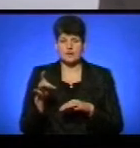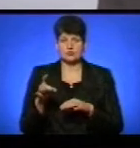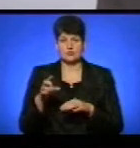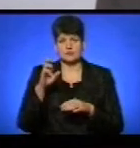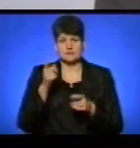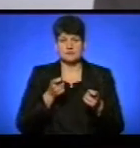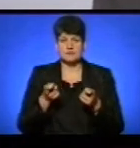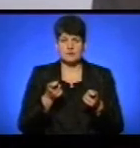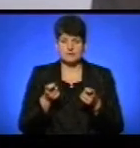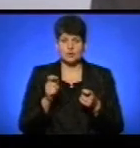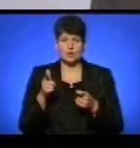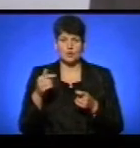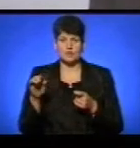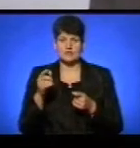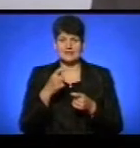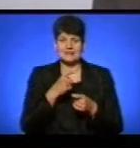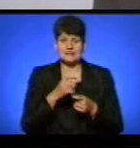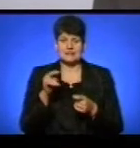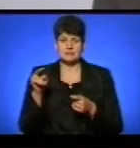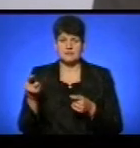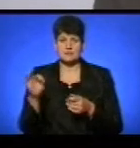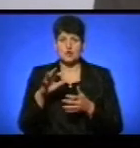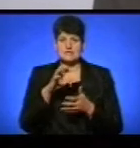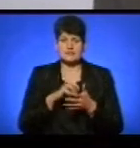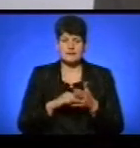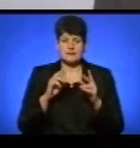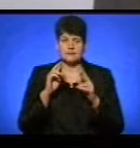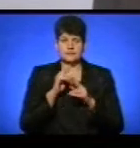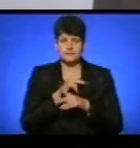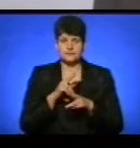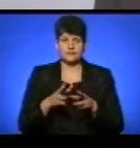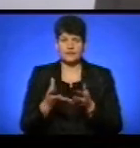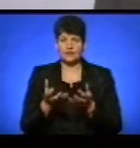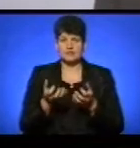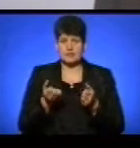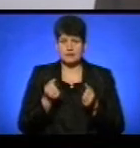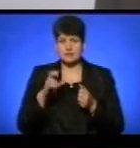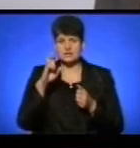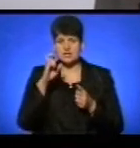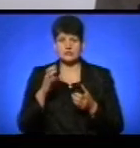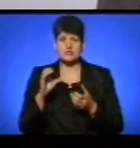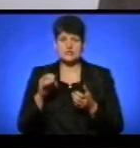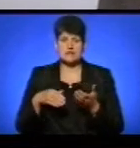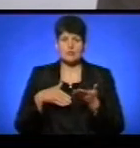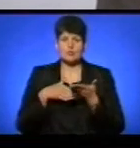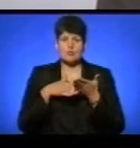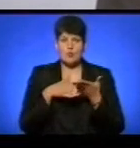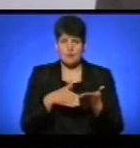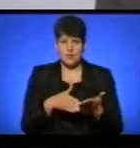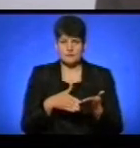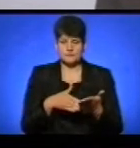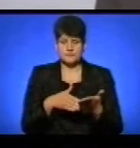адміністрації до Гуйван Христини Петрівни про стягнення неправомірно отриманої державної соціальної допомоги